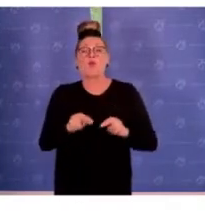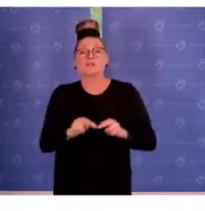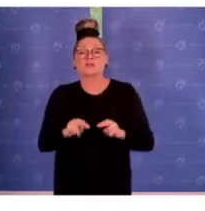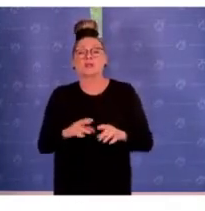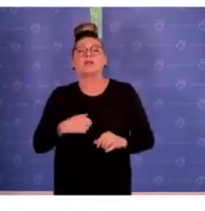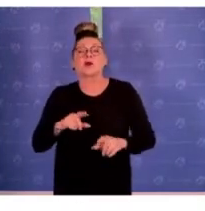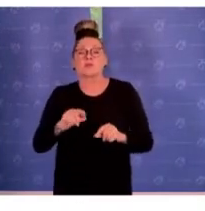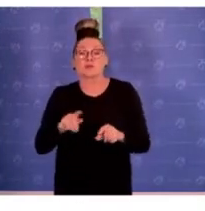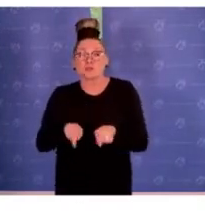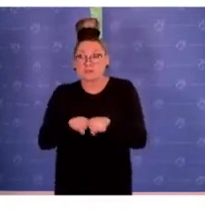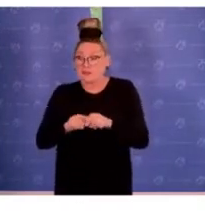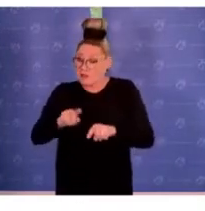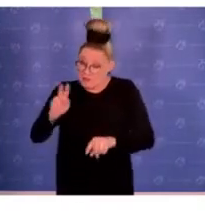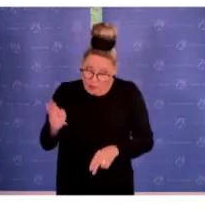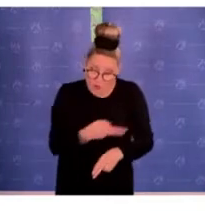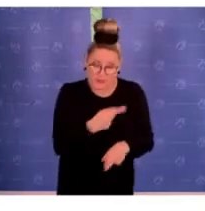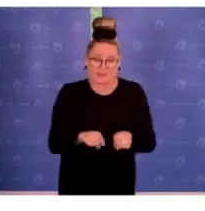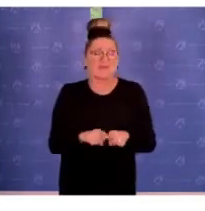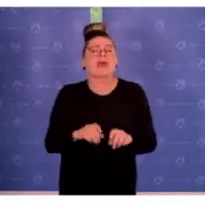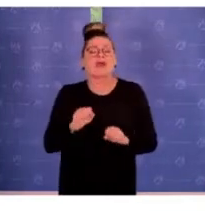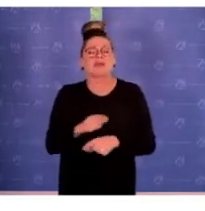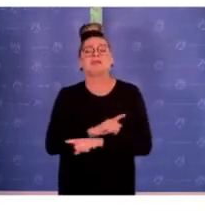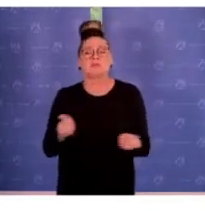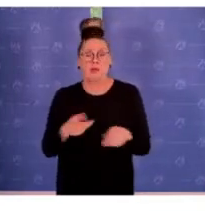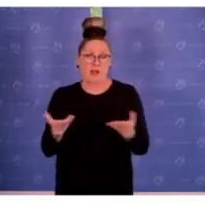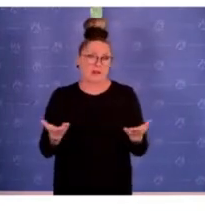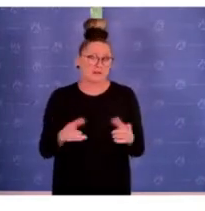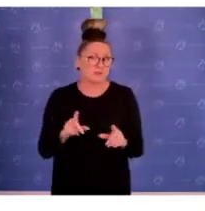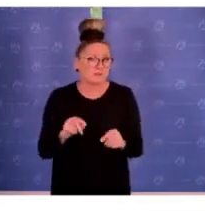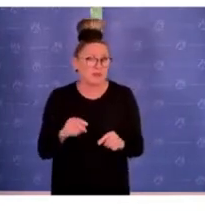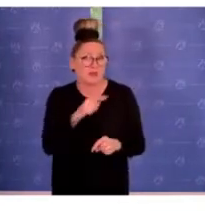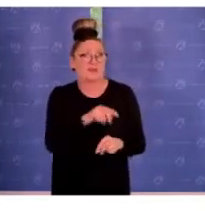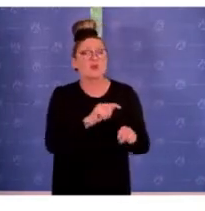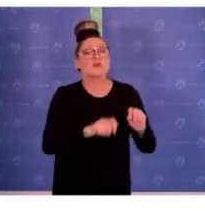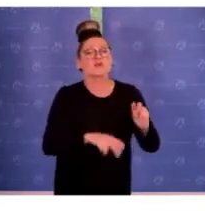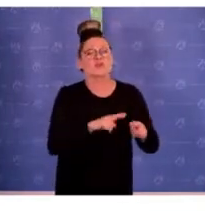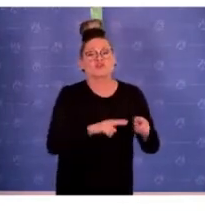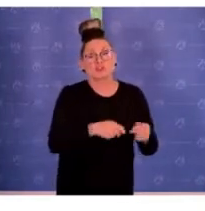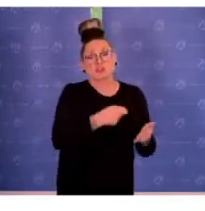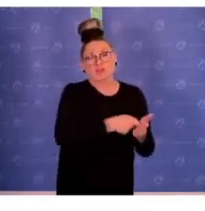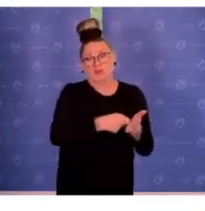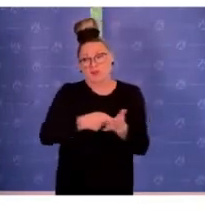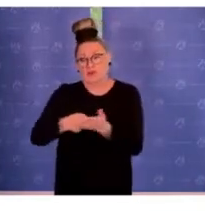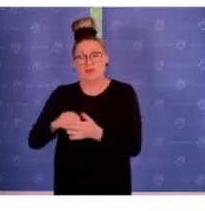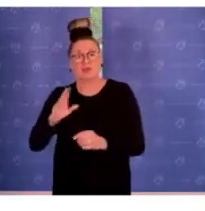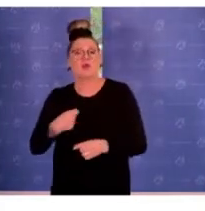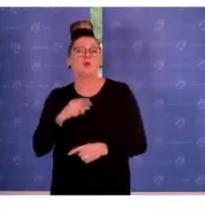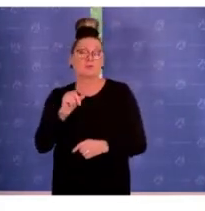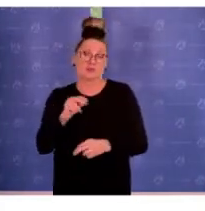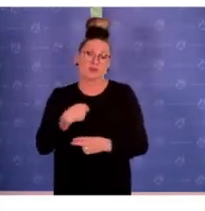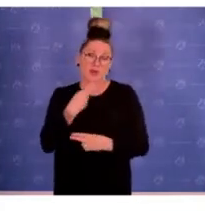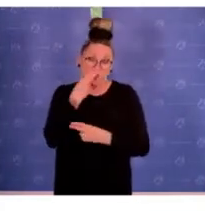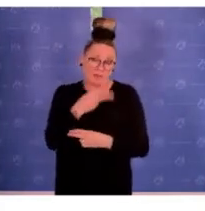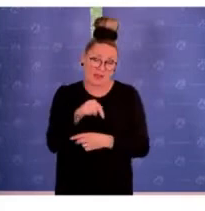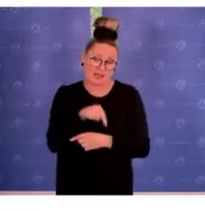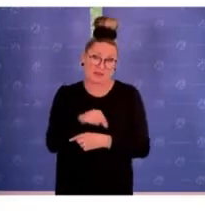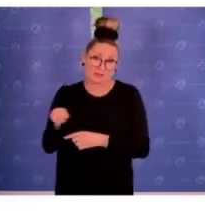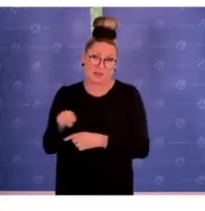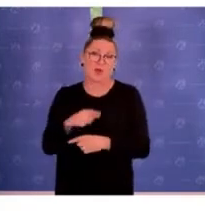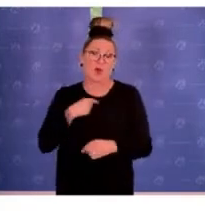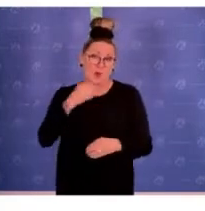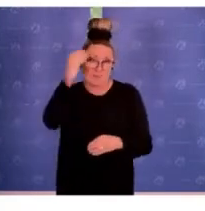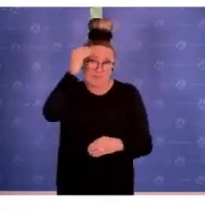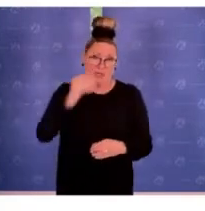niemals zur Deckungsgleichheit bringen. Und das ist, glaube ich, wichtig, auch damit im Blick zu haben und im Blick zu